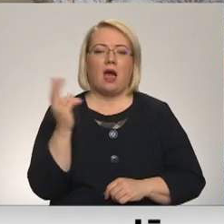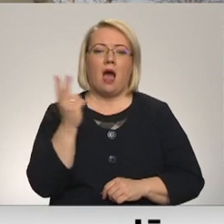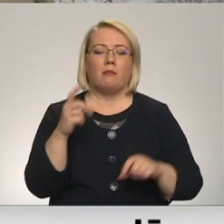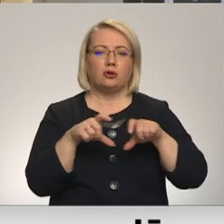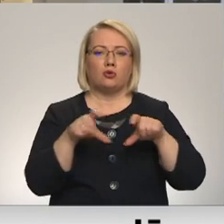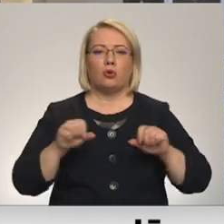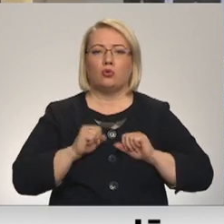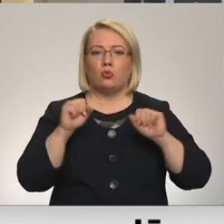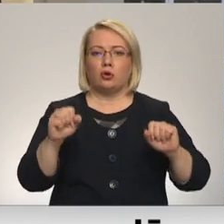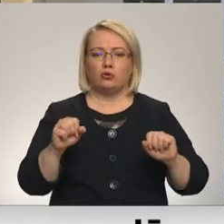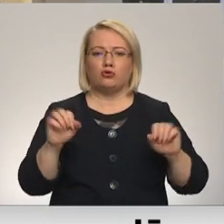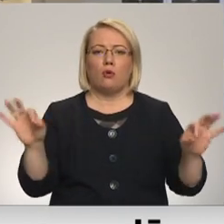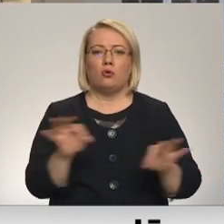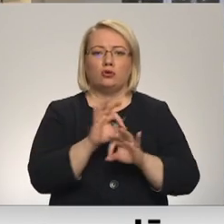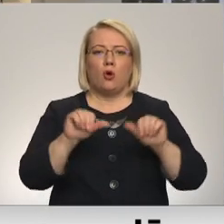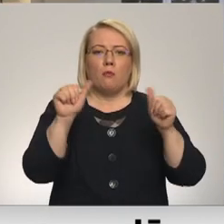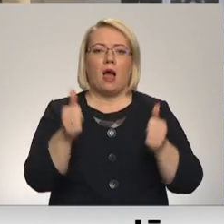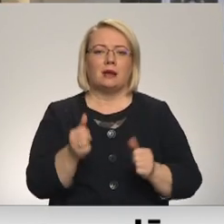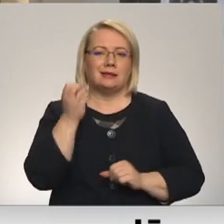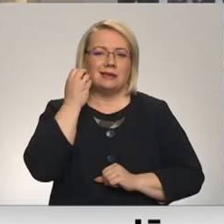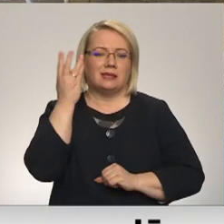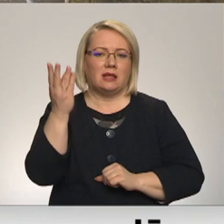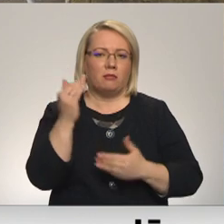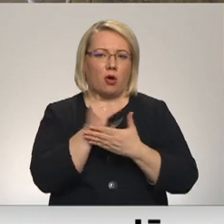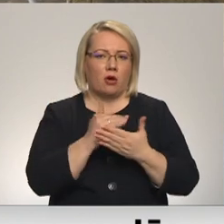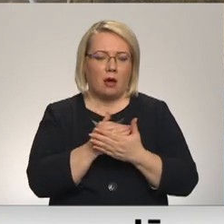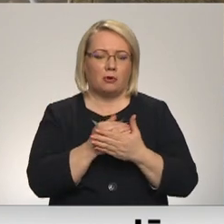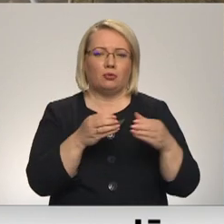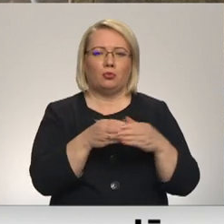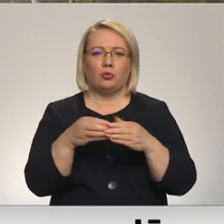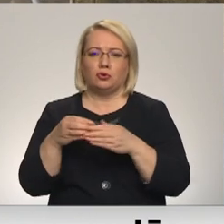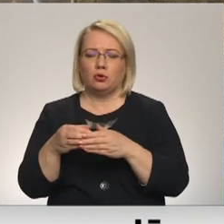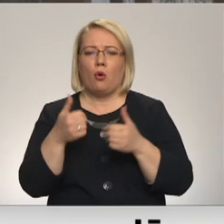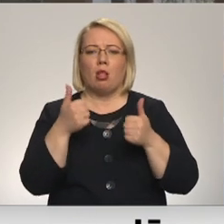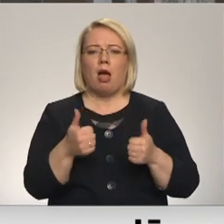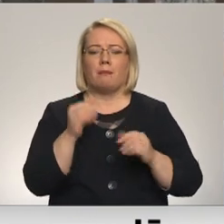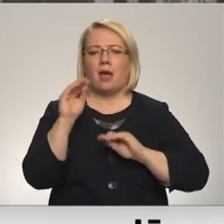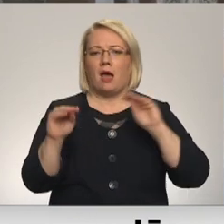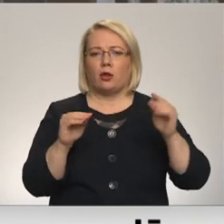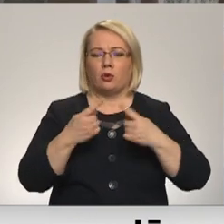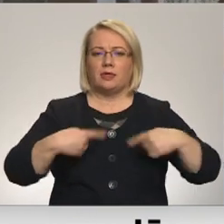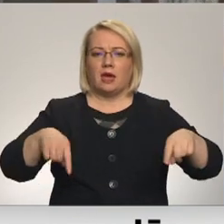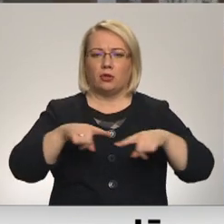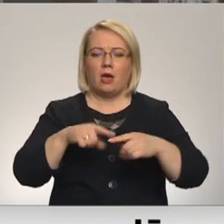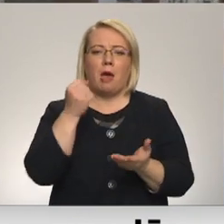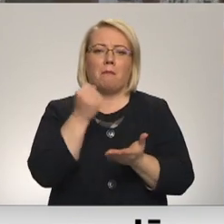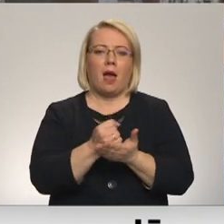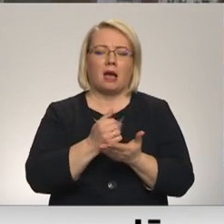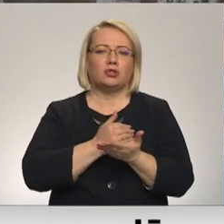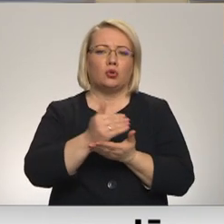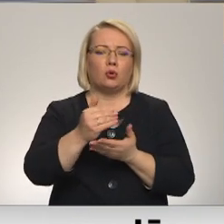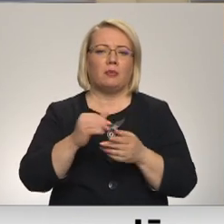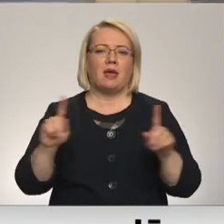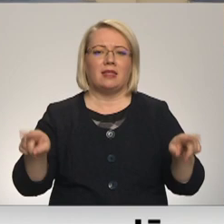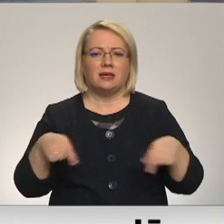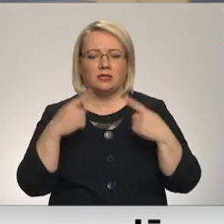mūzikas un mākslas izglītības programmas, vairākus pulciņus, kā arī labiekārtotu teritoriju. Pagasti turpinot attīstīties un skolas